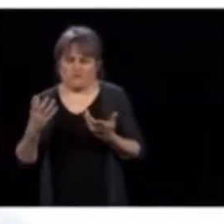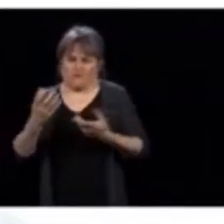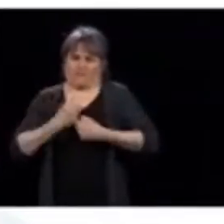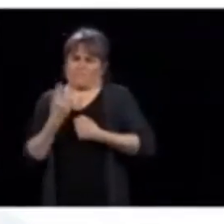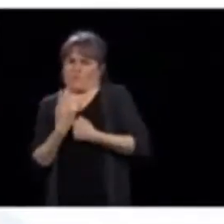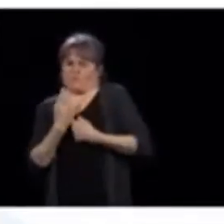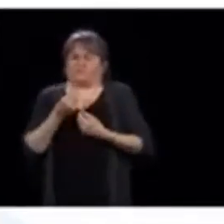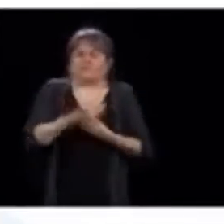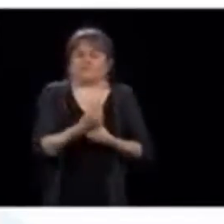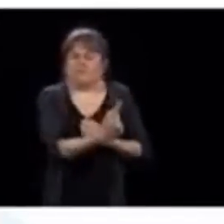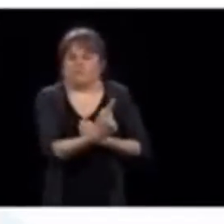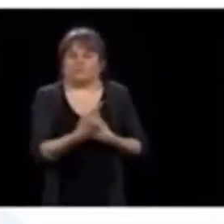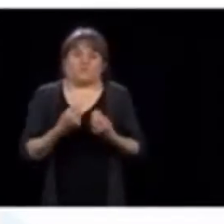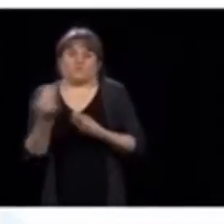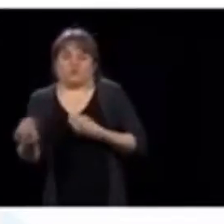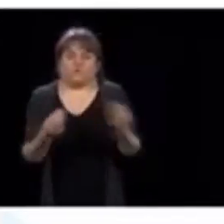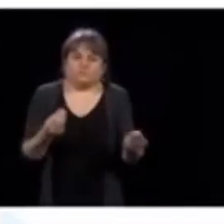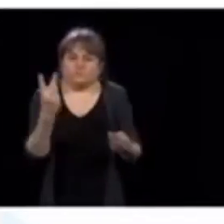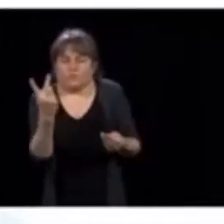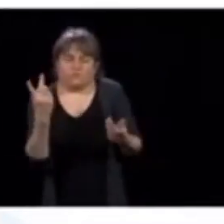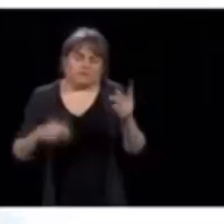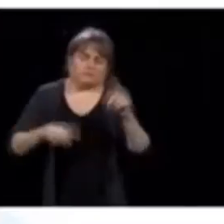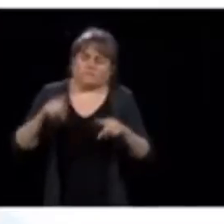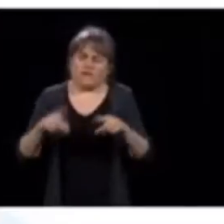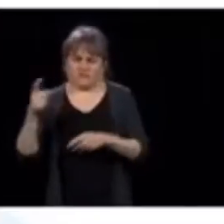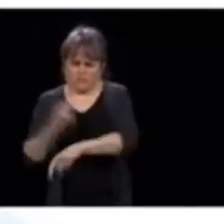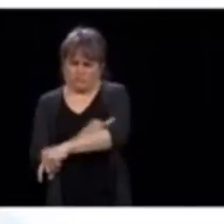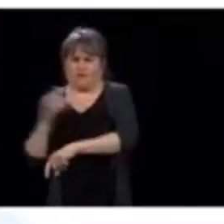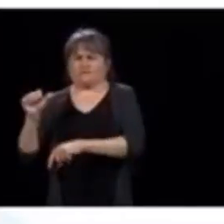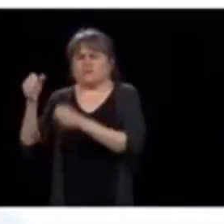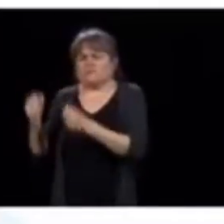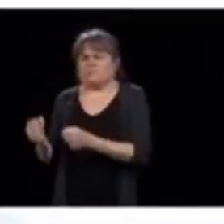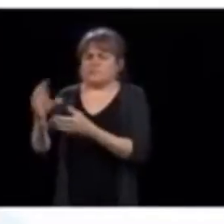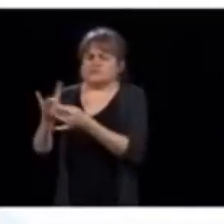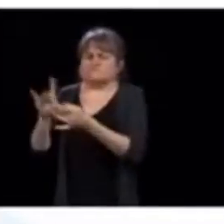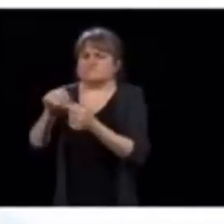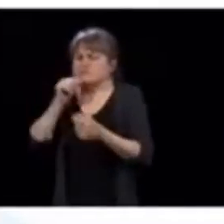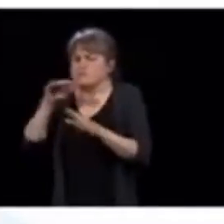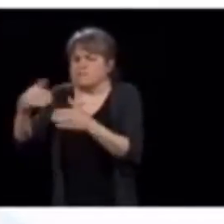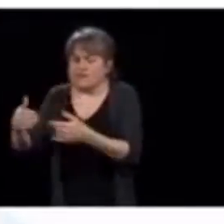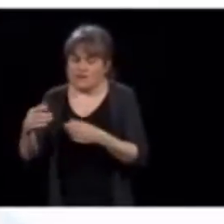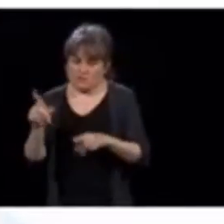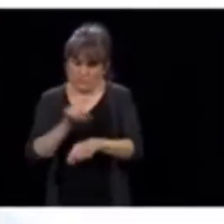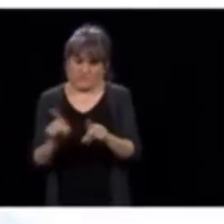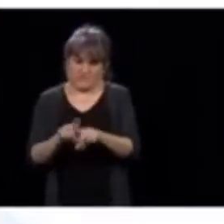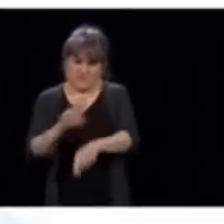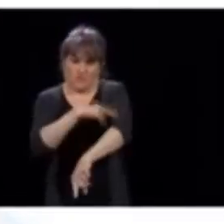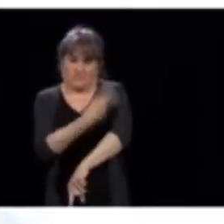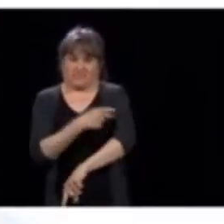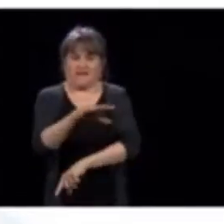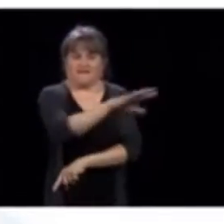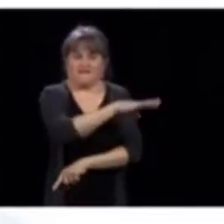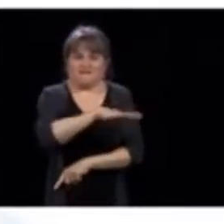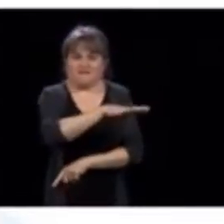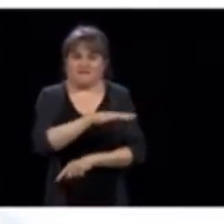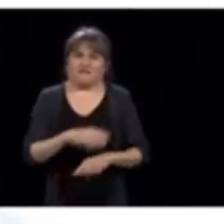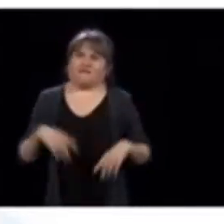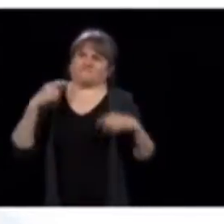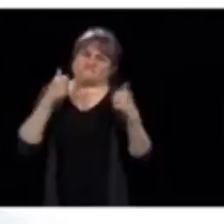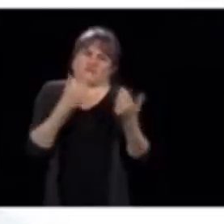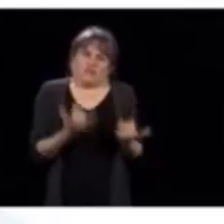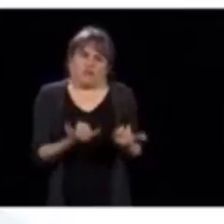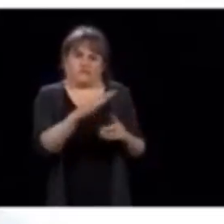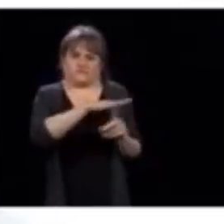infectée. Il y a la situation dans les hôpitaux. Ça, de ce côté-là, on avait prédit ou prévu